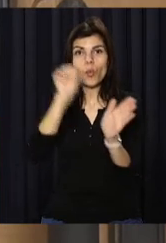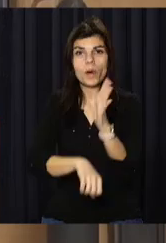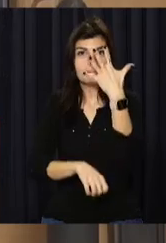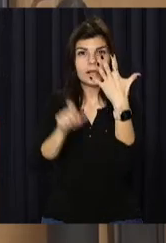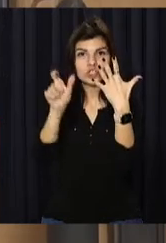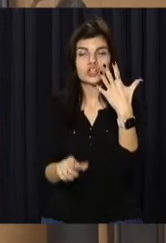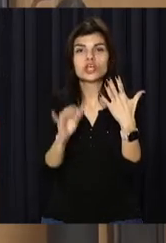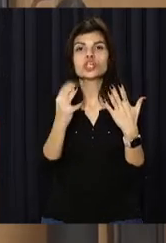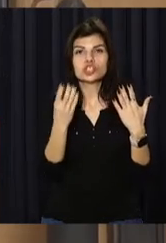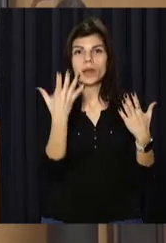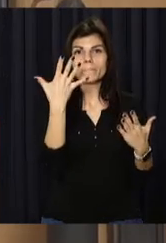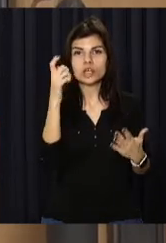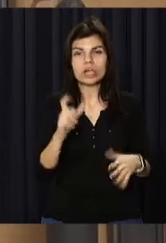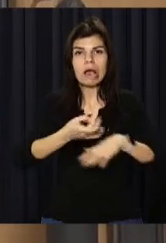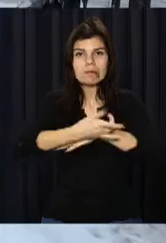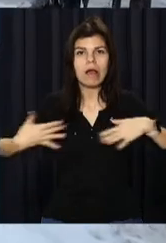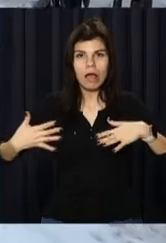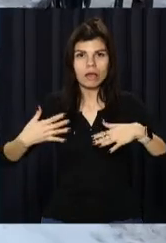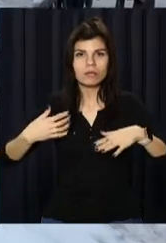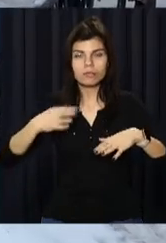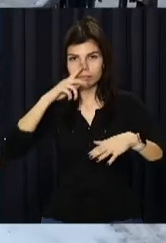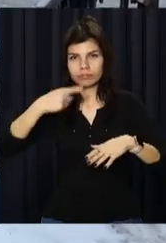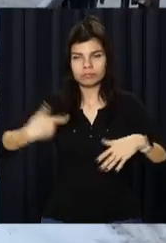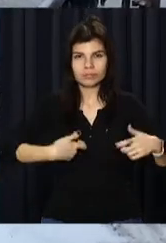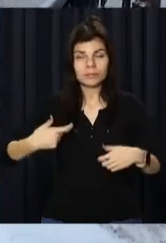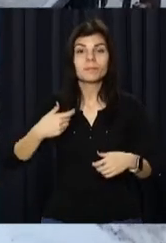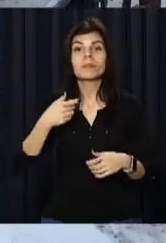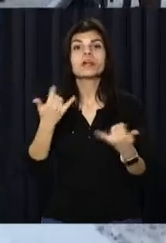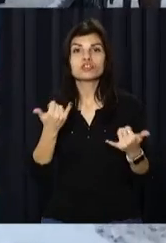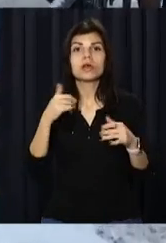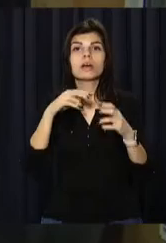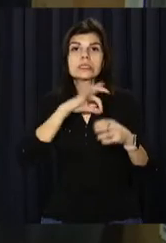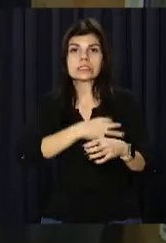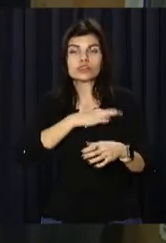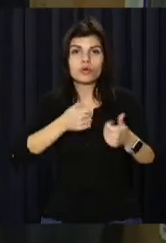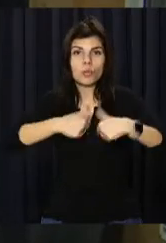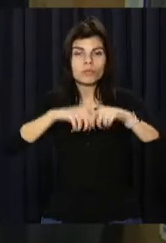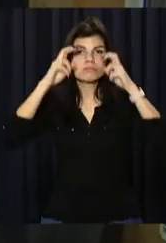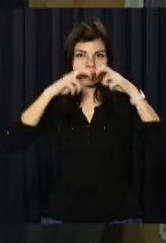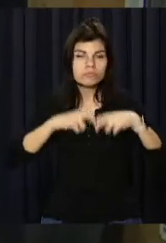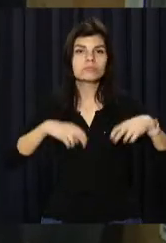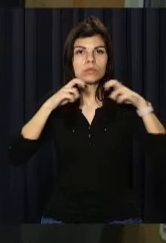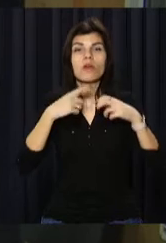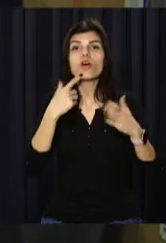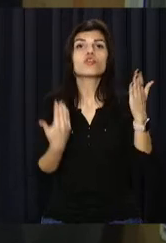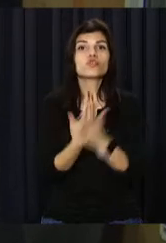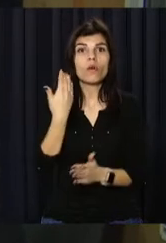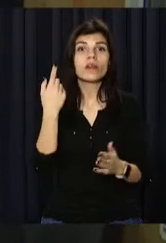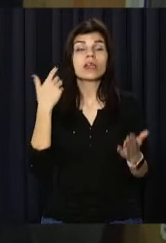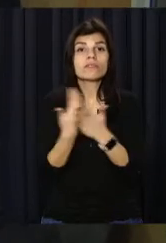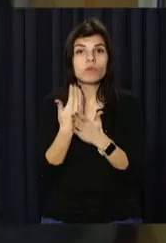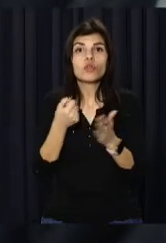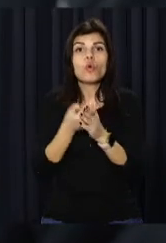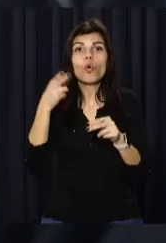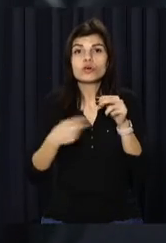людей та ще стільки ж поранив. Слідча комісія ще встановлює обставини стрілянини. Нові деталі трагедії обіцяє оприлюднити наприкінці